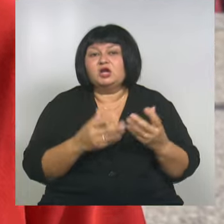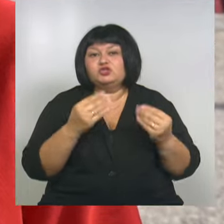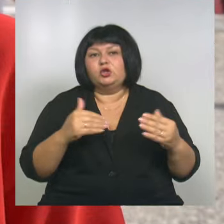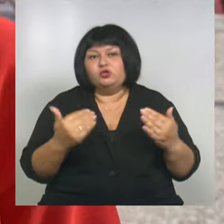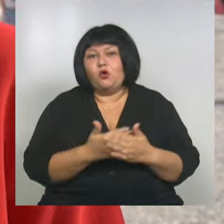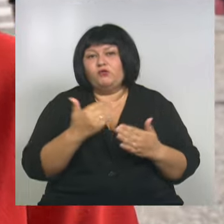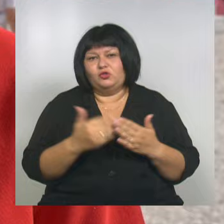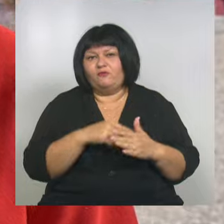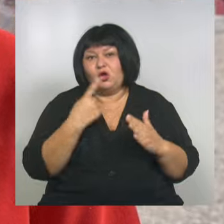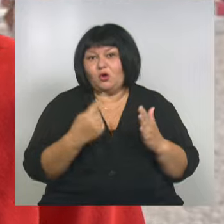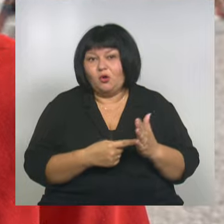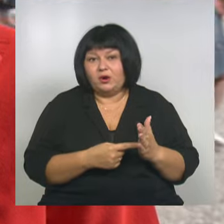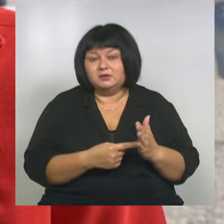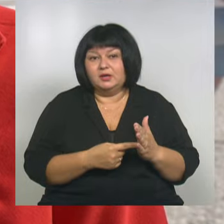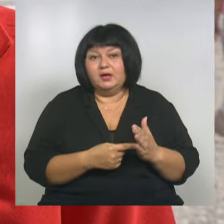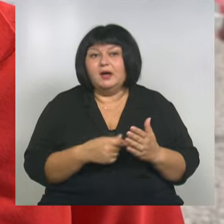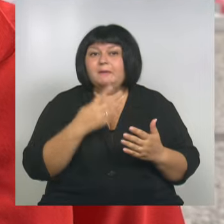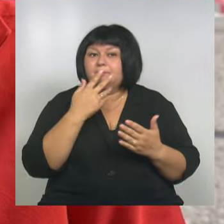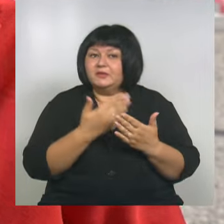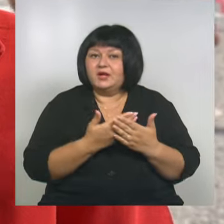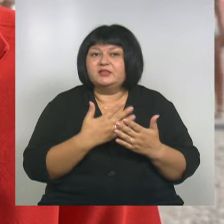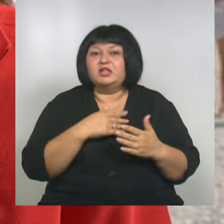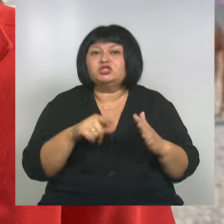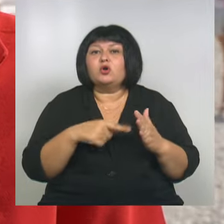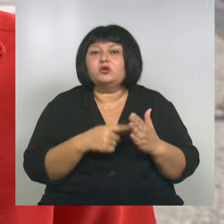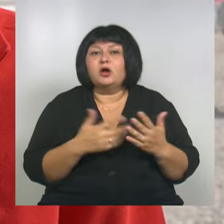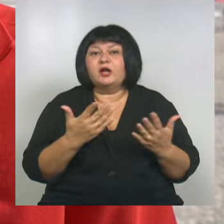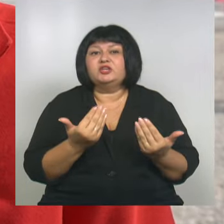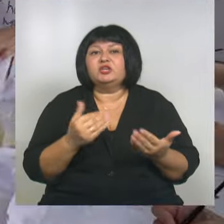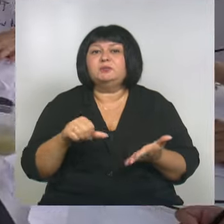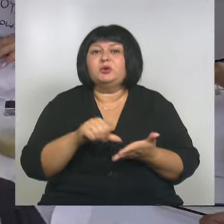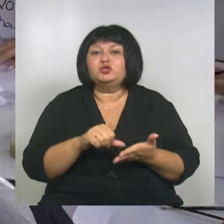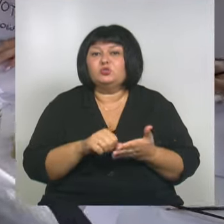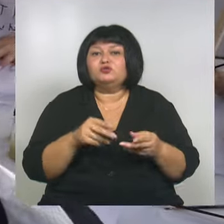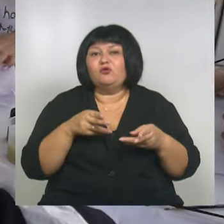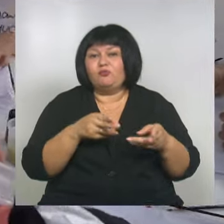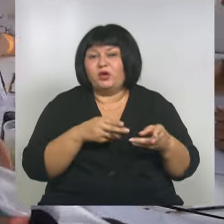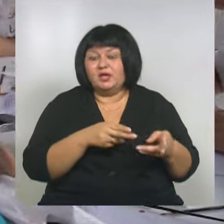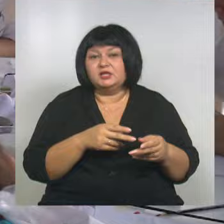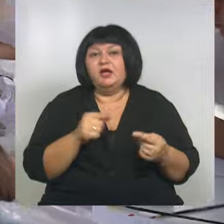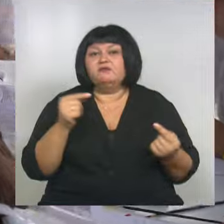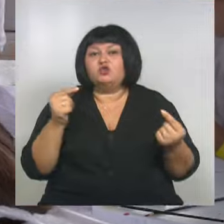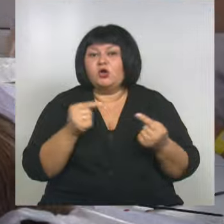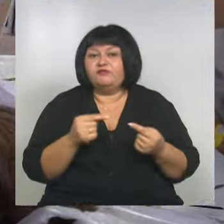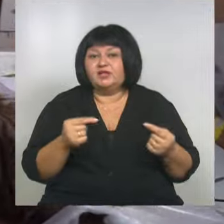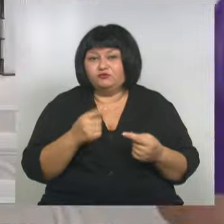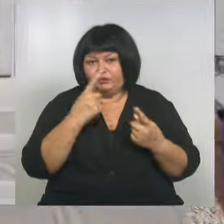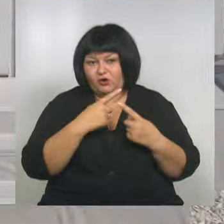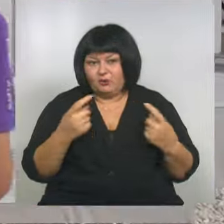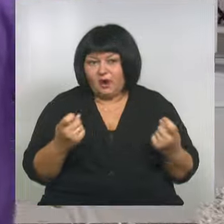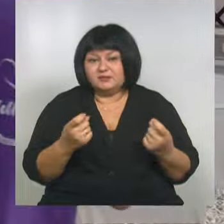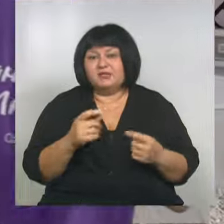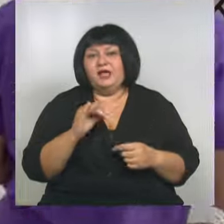нового города. Акцент сделали на наших городах, которые сейчас присутствуют в повестке, с соответствующей информацией.